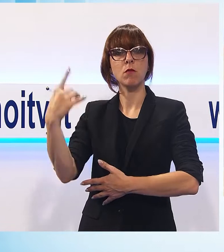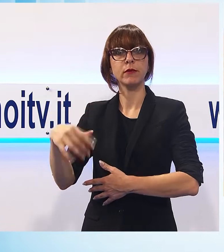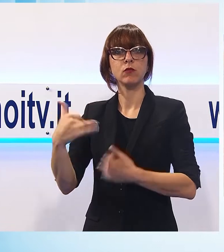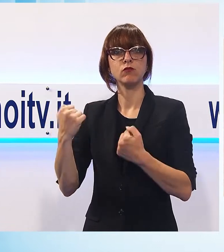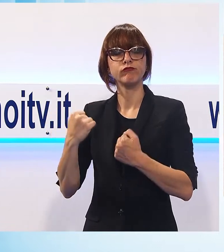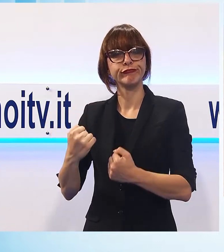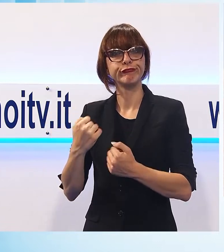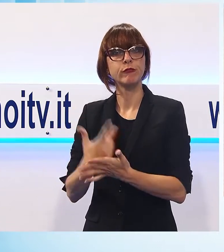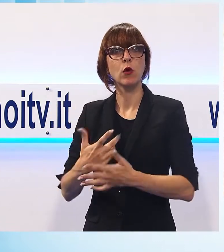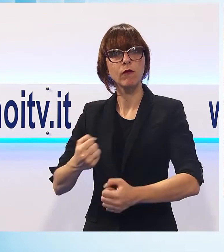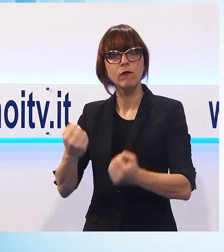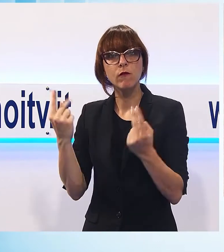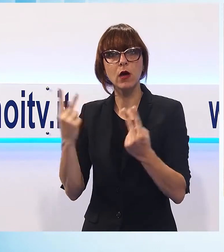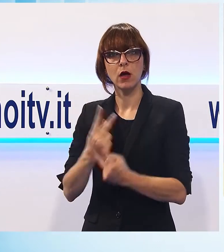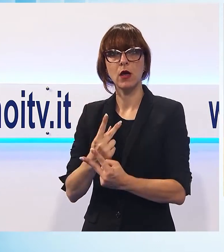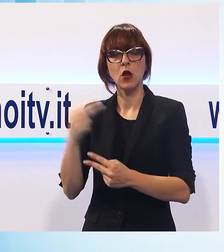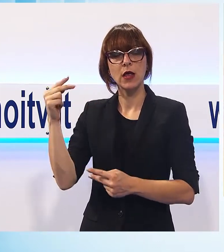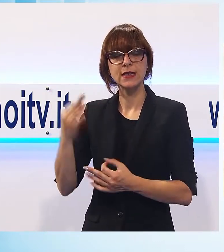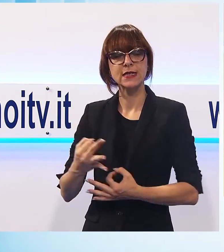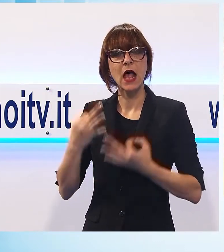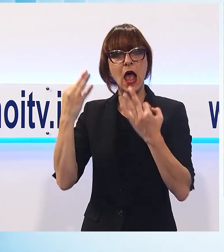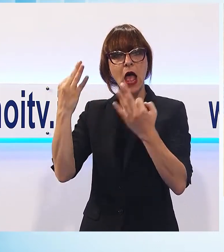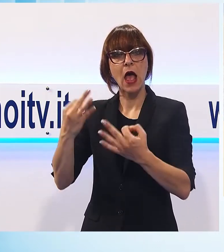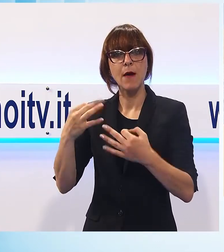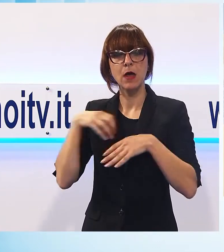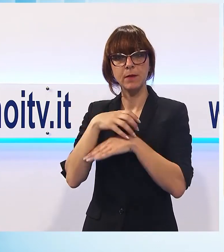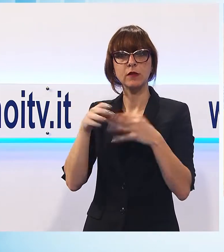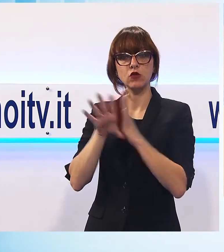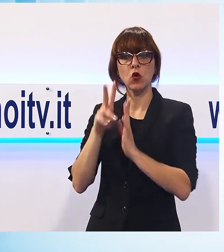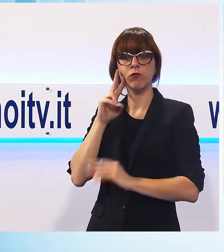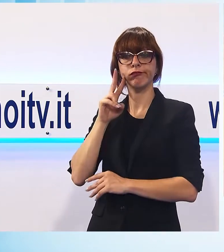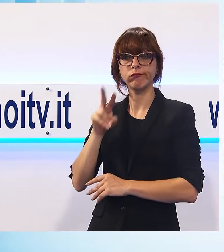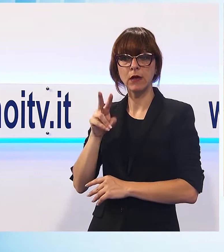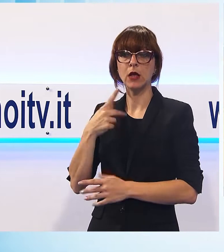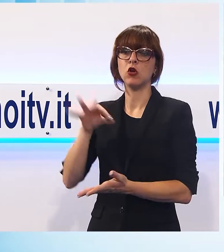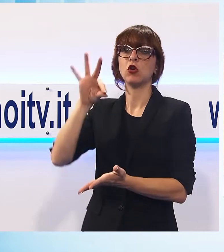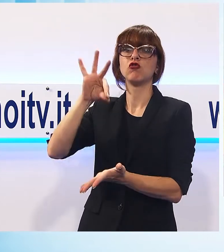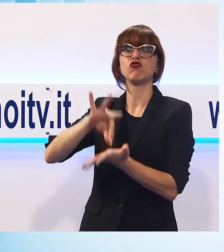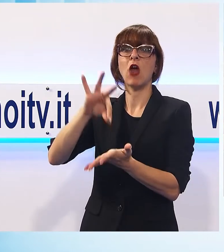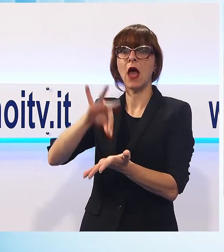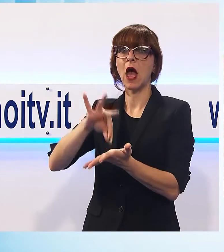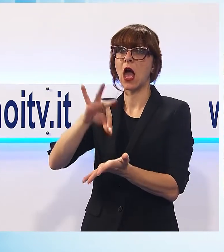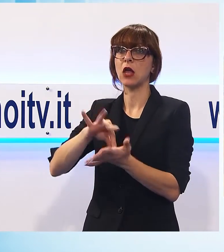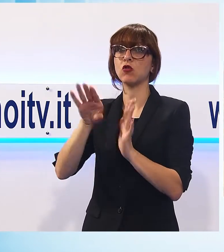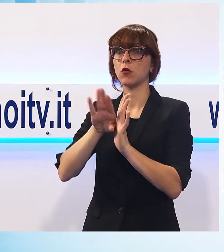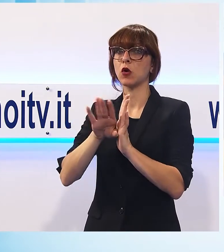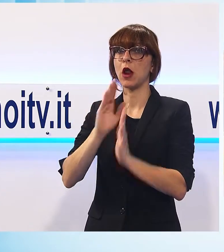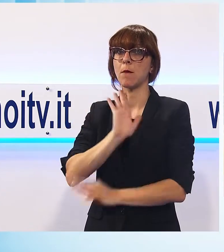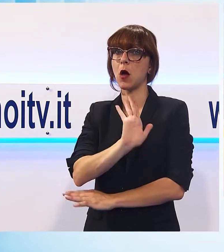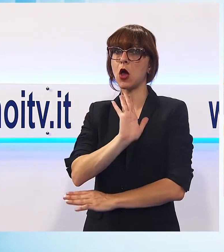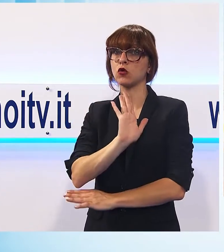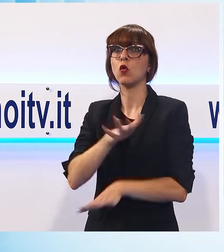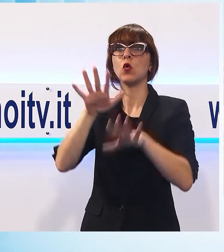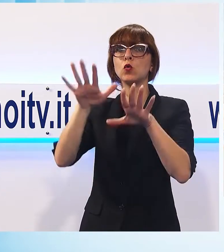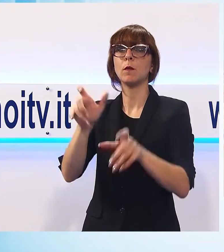importantissima. Da sempre l'amministrazione comunale mette al centro del suo programma la tutela delle fasce